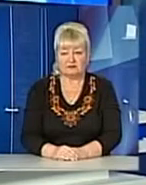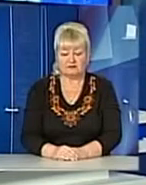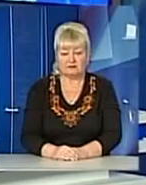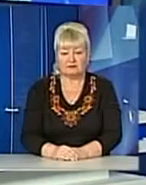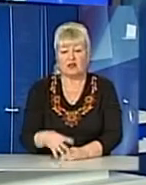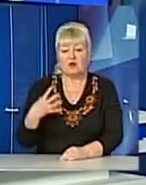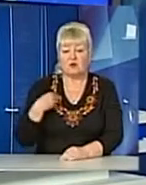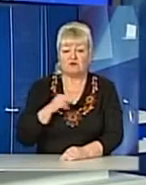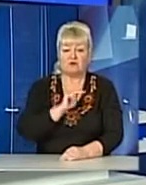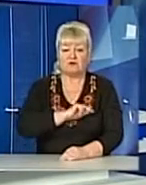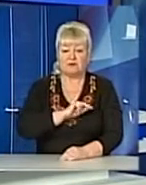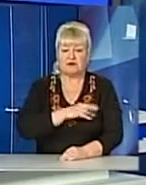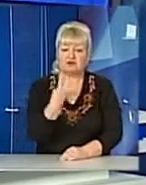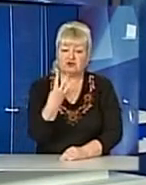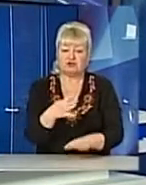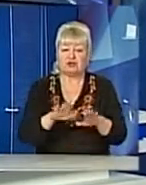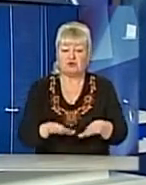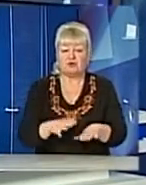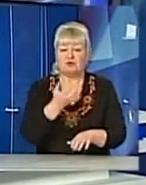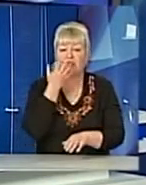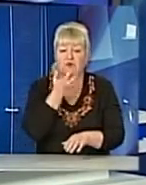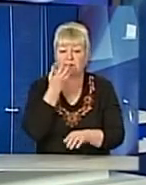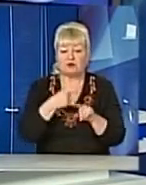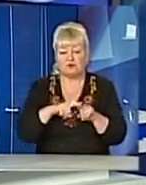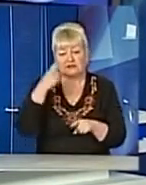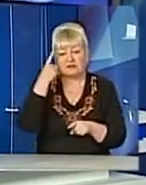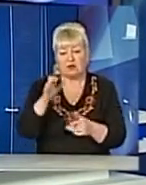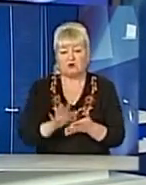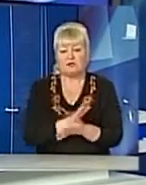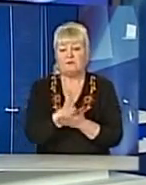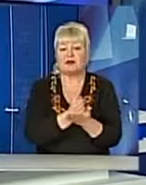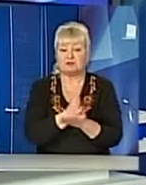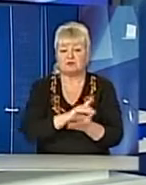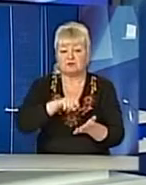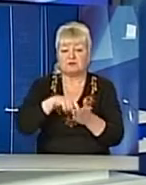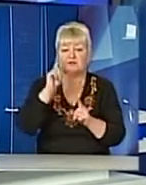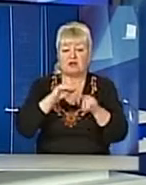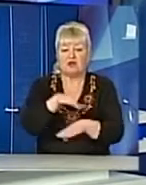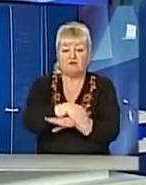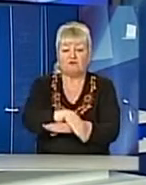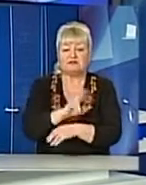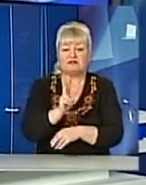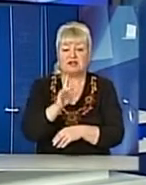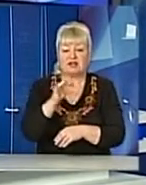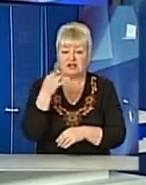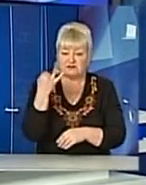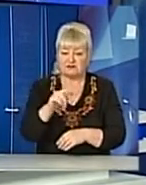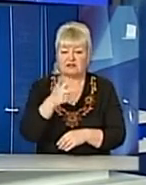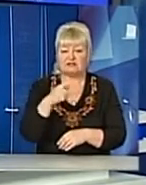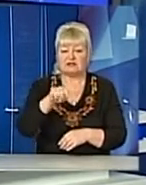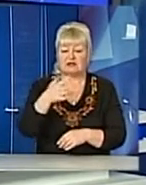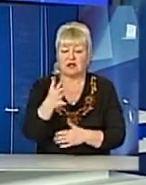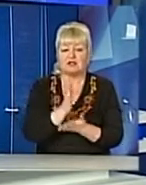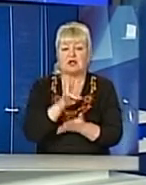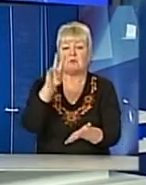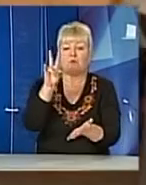У Львові працюють 4 пункти обігріву. Про це нагадує прес-служба міської ради на вулиці Кирилівській, Триадії, постійний центр нічного